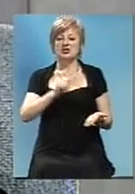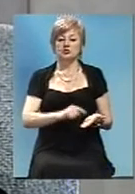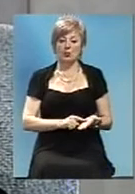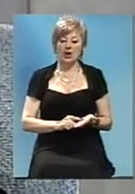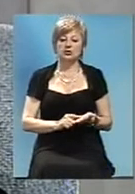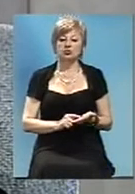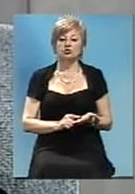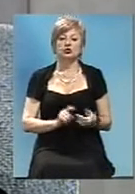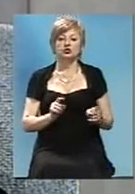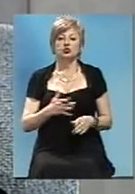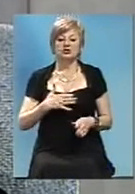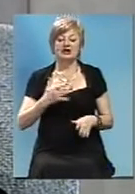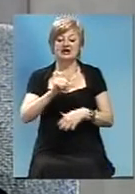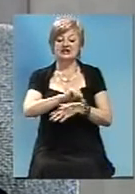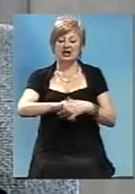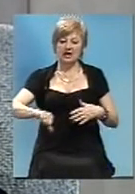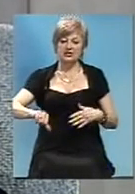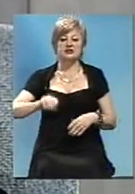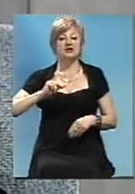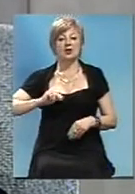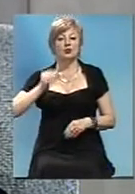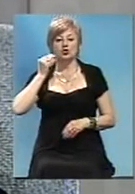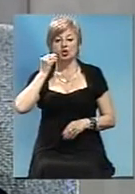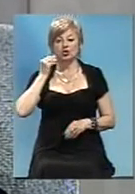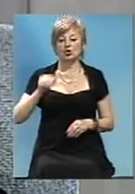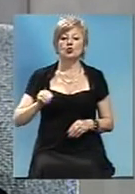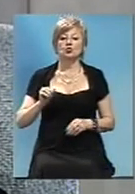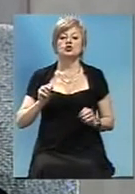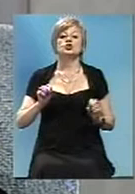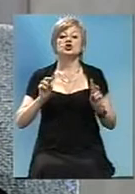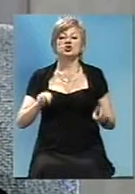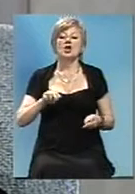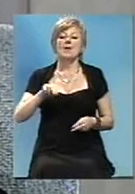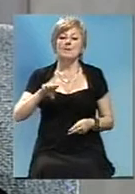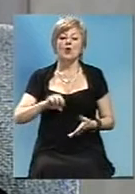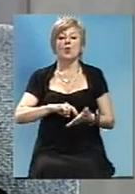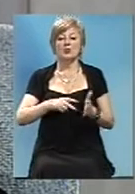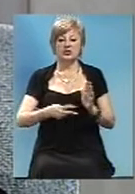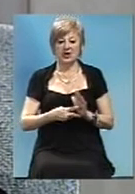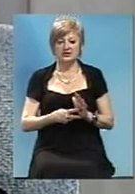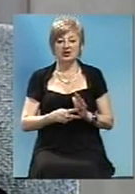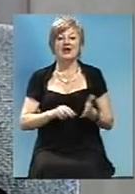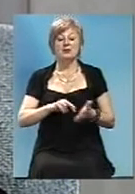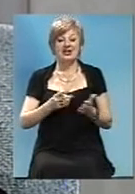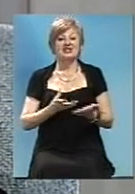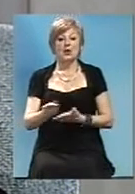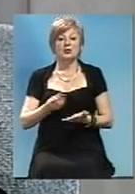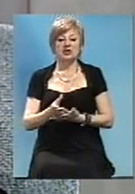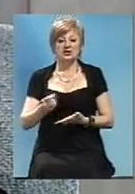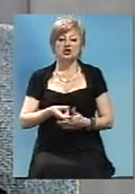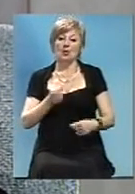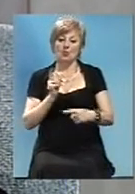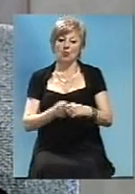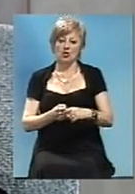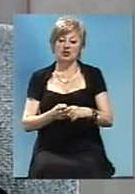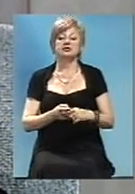того, що наша таможня работает краще, чем по плану, і планові платіжи, половина,